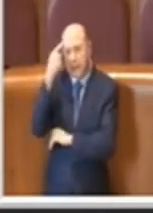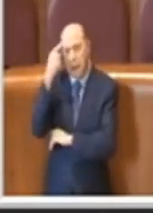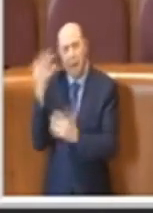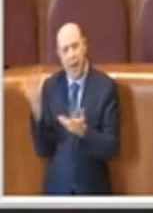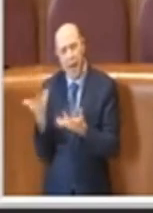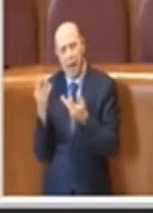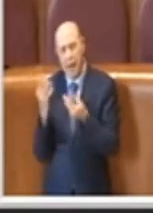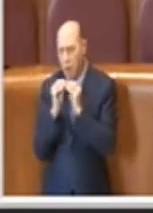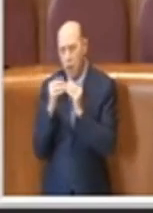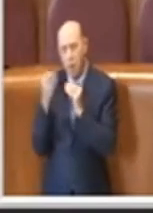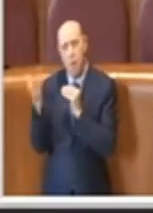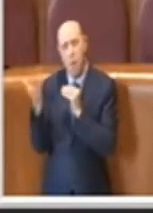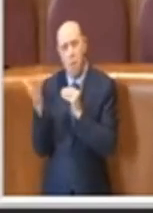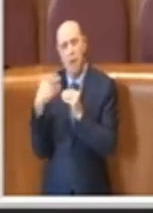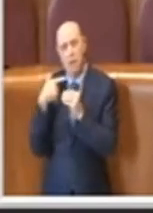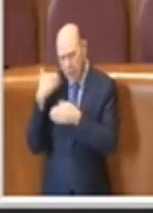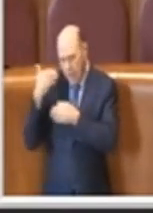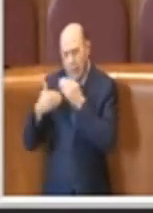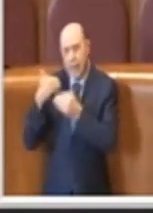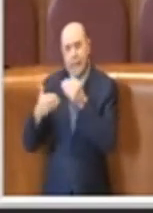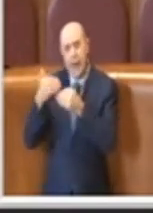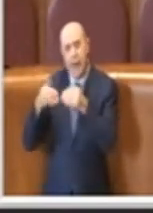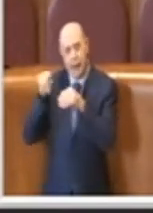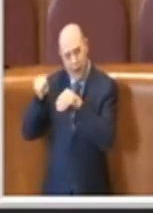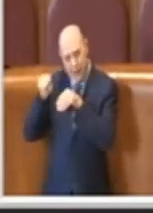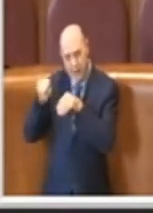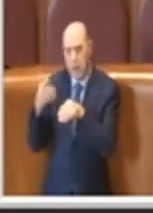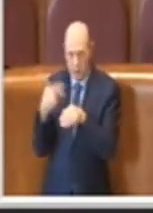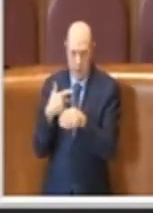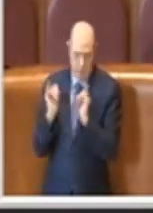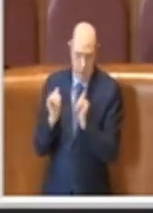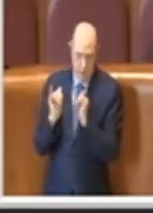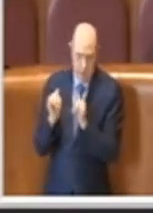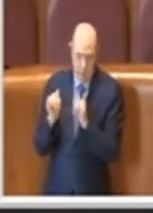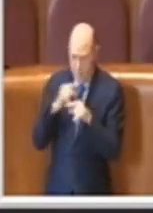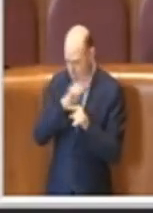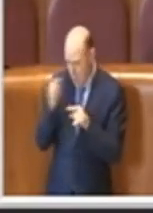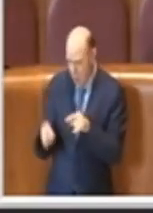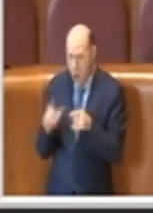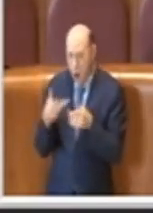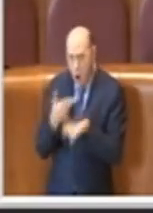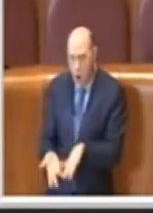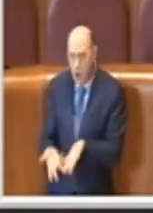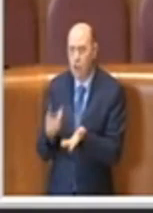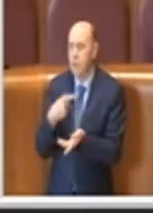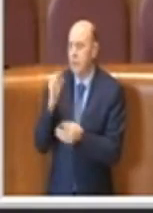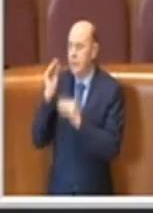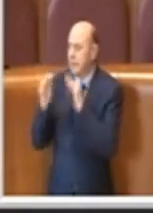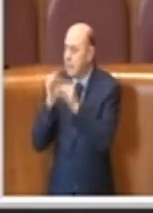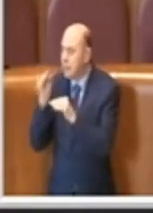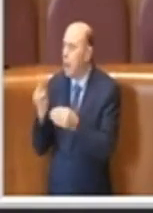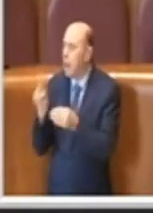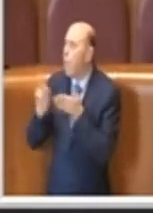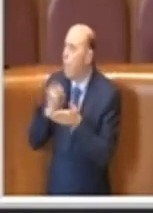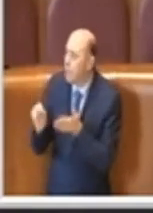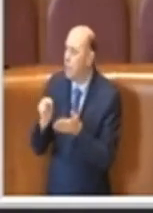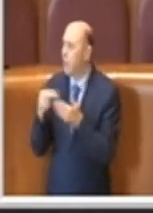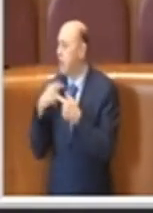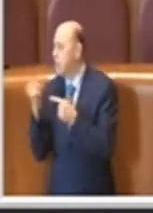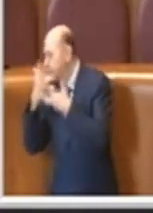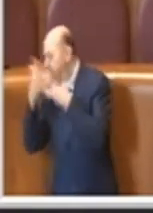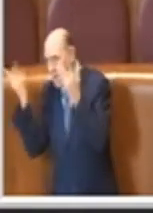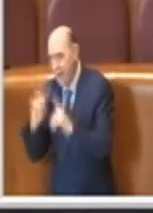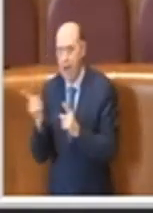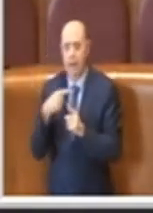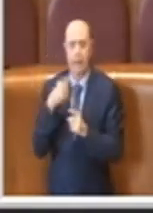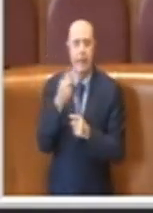tutto, come tutto l'iter che potrebbe essere distorto, perché ad oggi interrogando gli uffici non si capisce. Capire anche